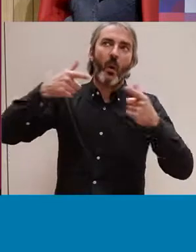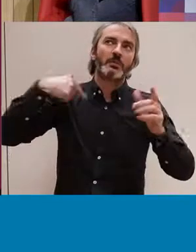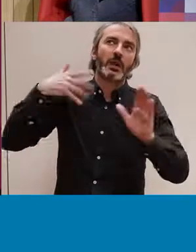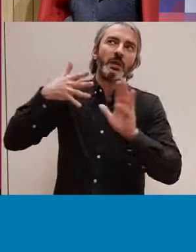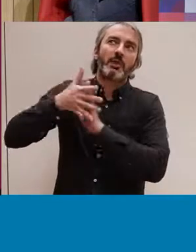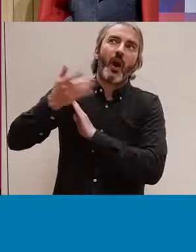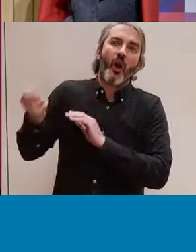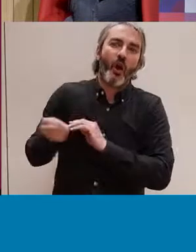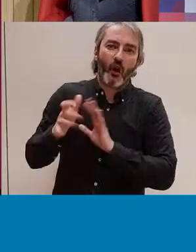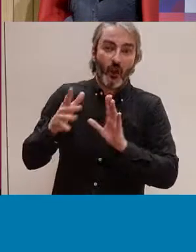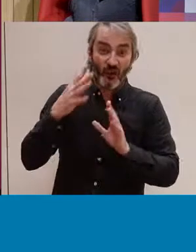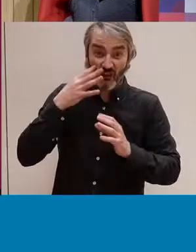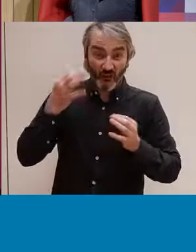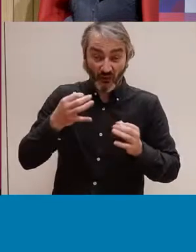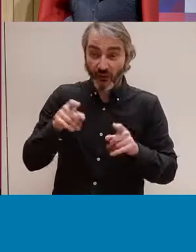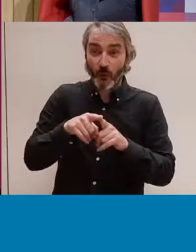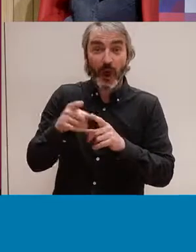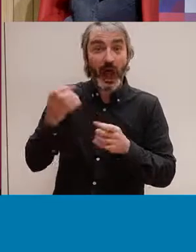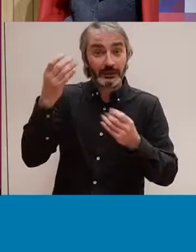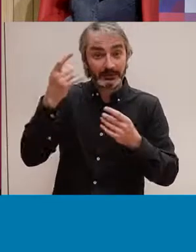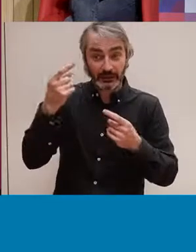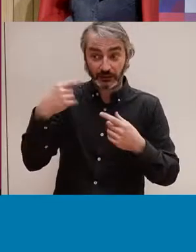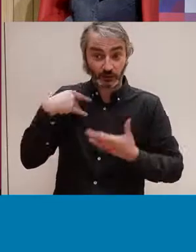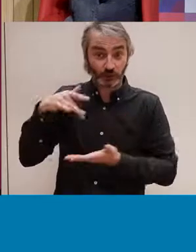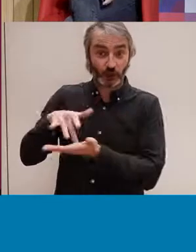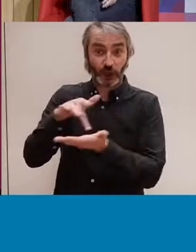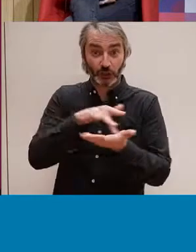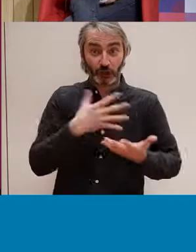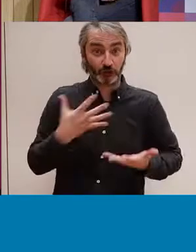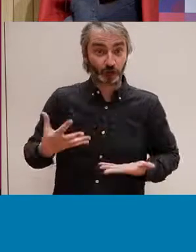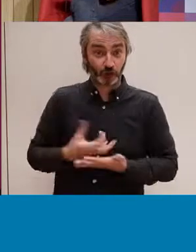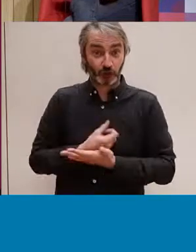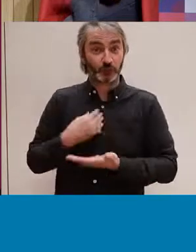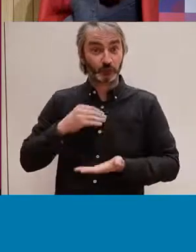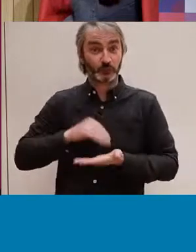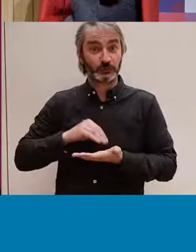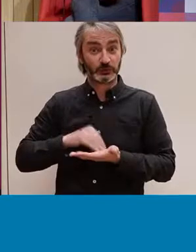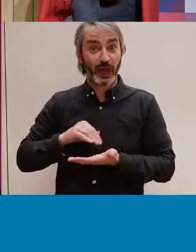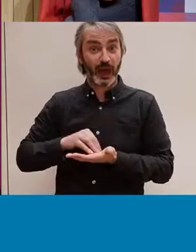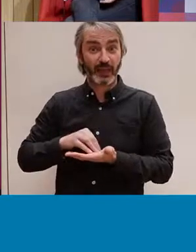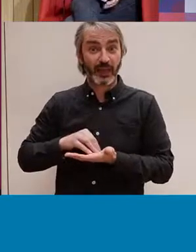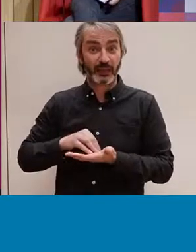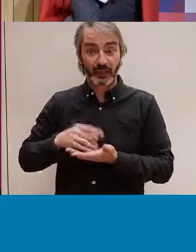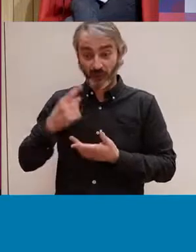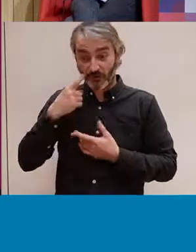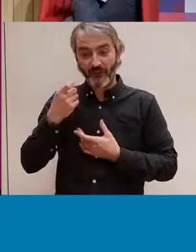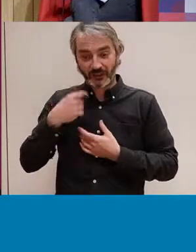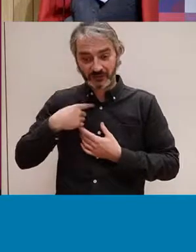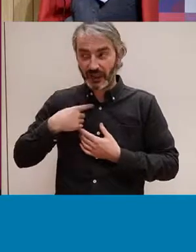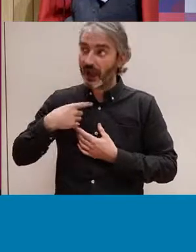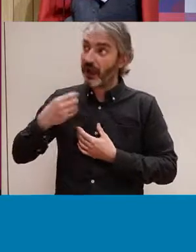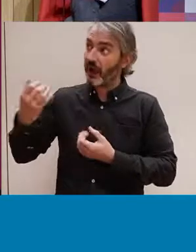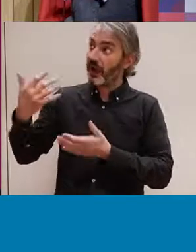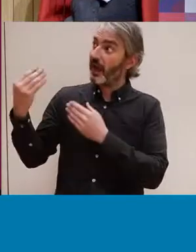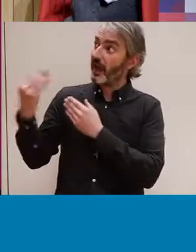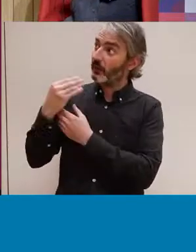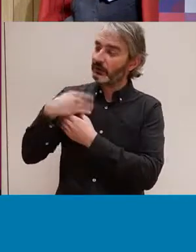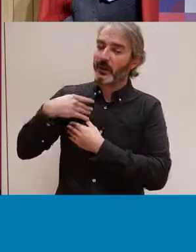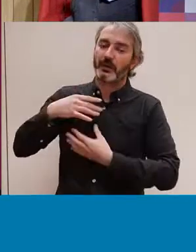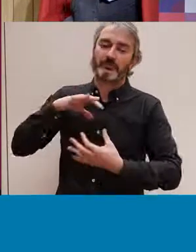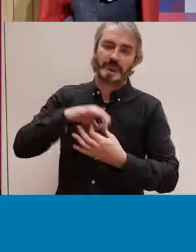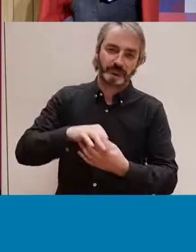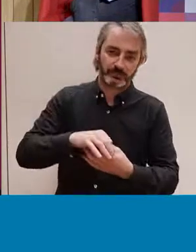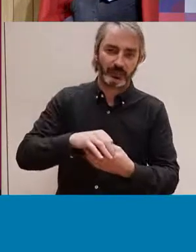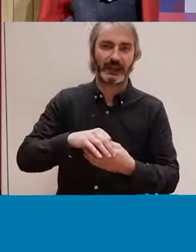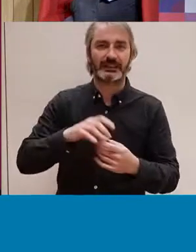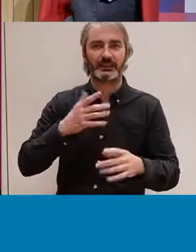també aquests aprenentatges ens atreveixen i els reproduïm també moltes vegades en les relacions sexuals i per tant en voluptes plantegem aquest